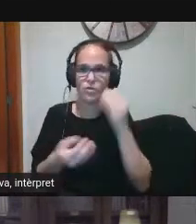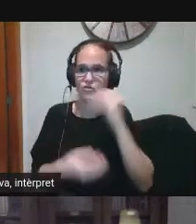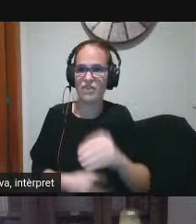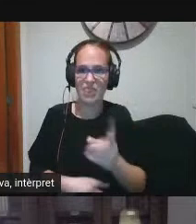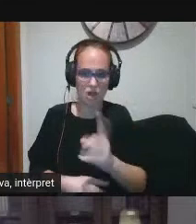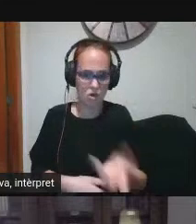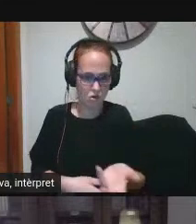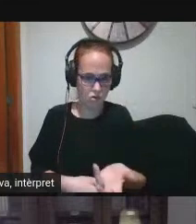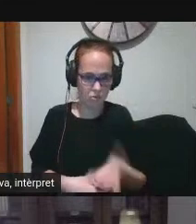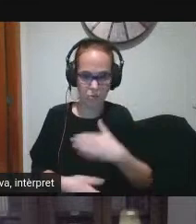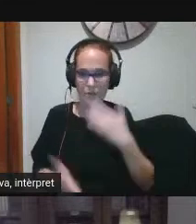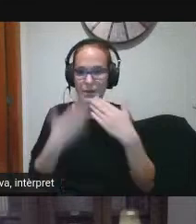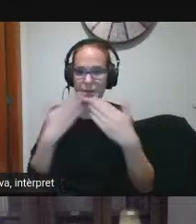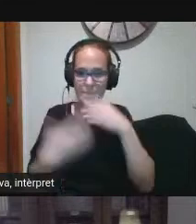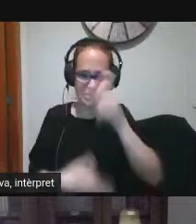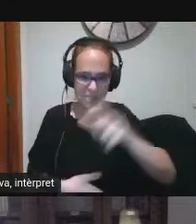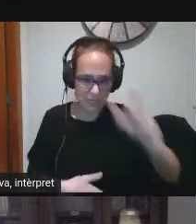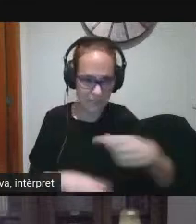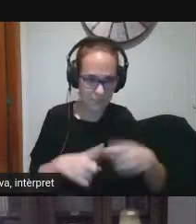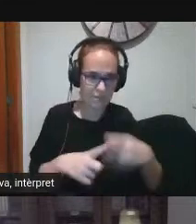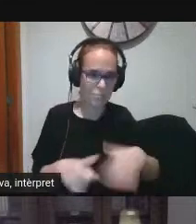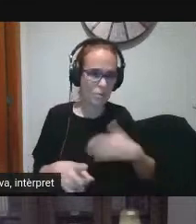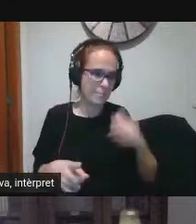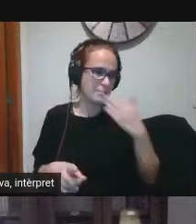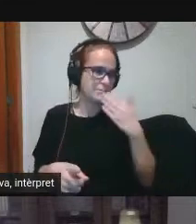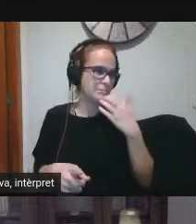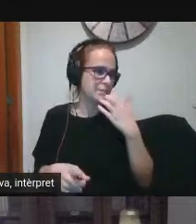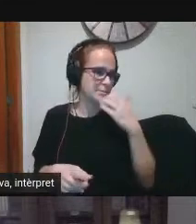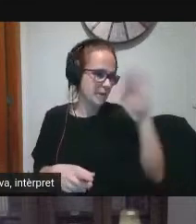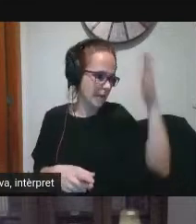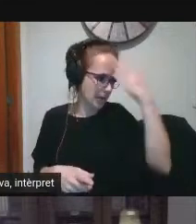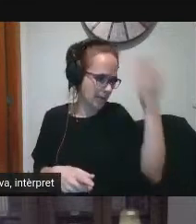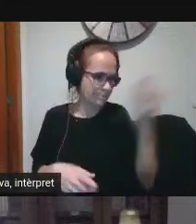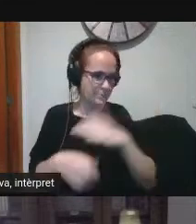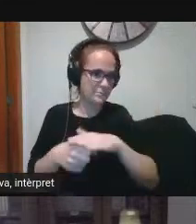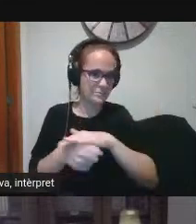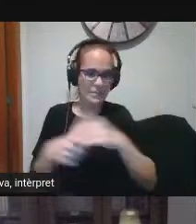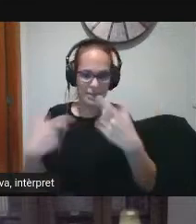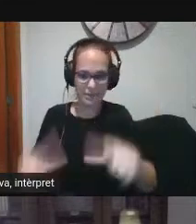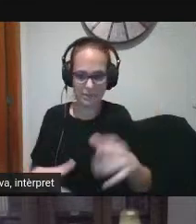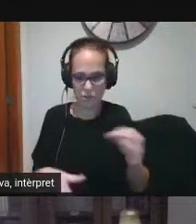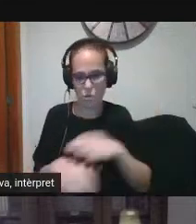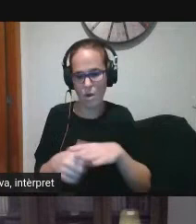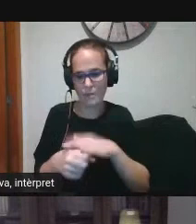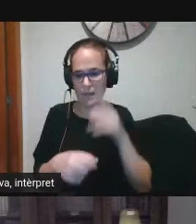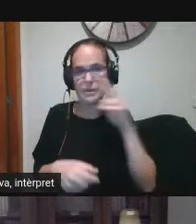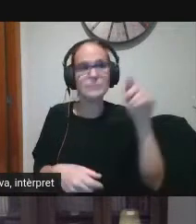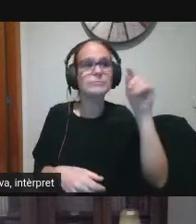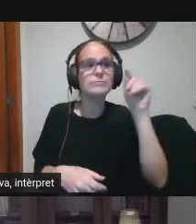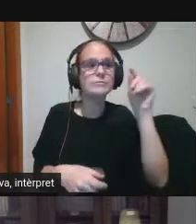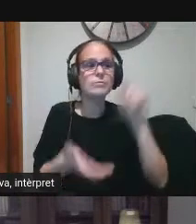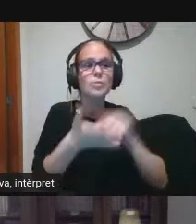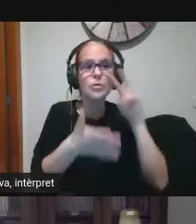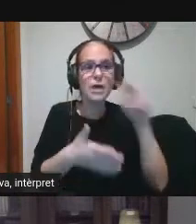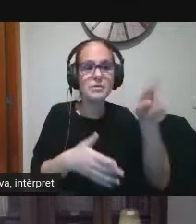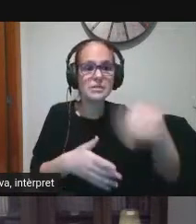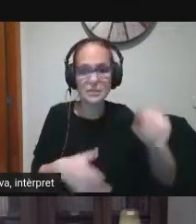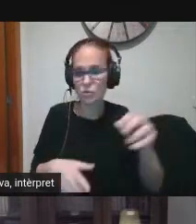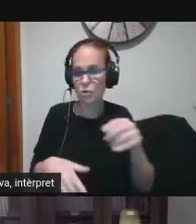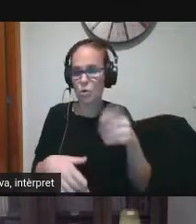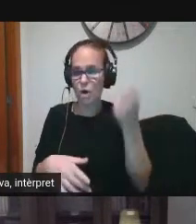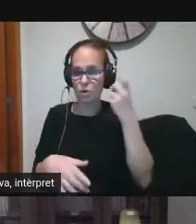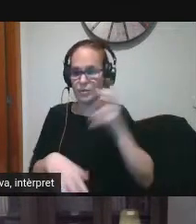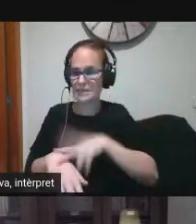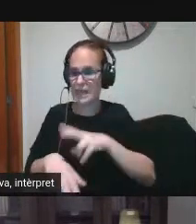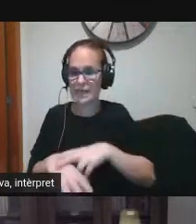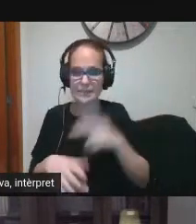potser podem fer entrevistes podem parlar amb els caps de departament o els caps d'àmbit i podem veure la seva impressió podem parlar amb els alumnes delegats com